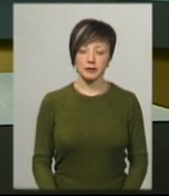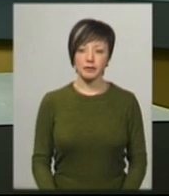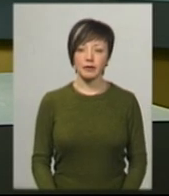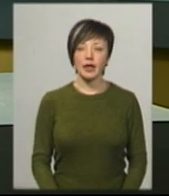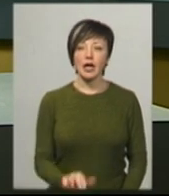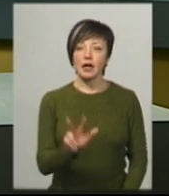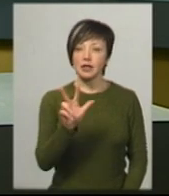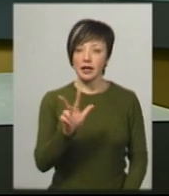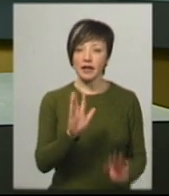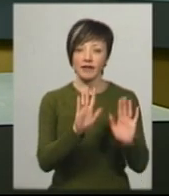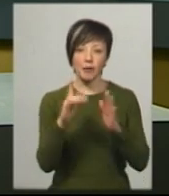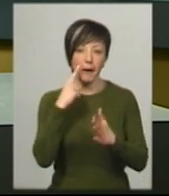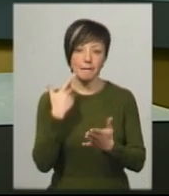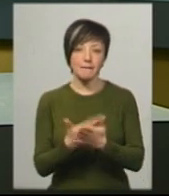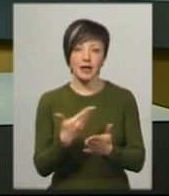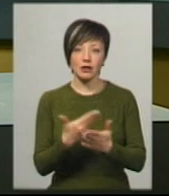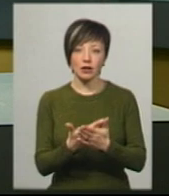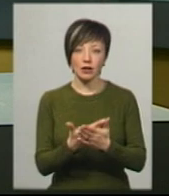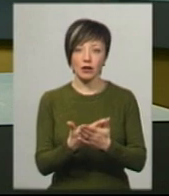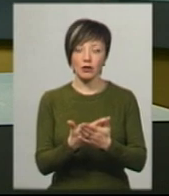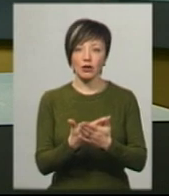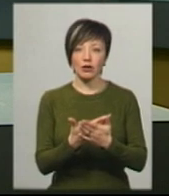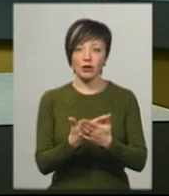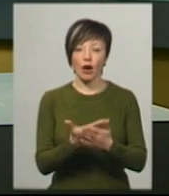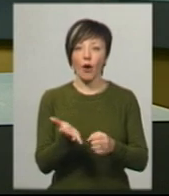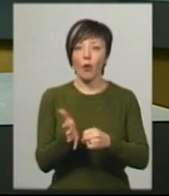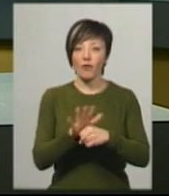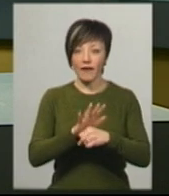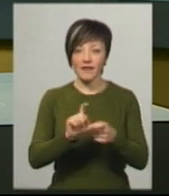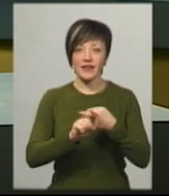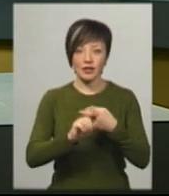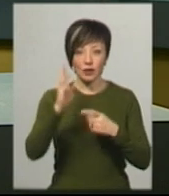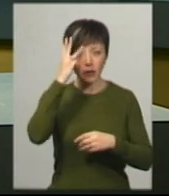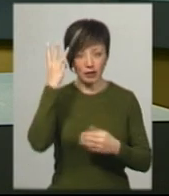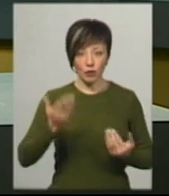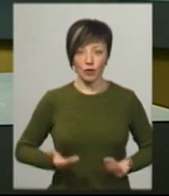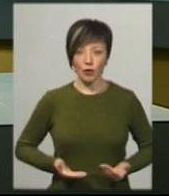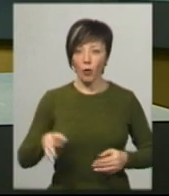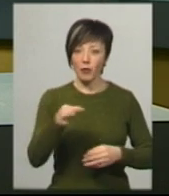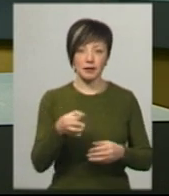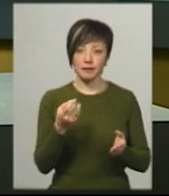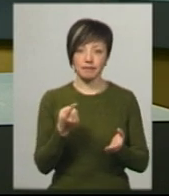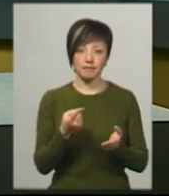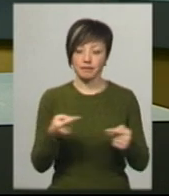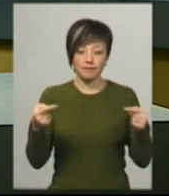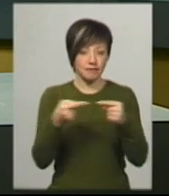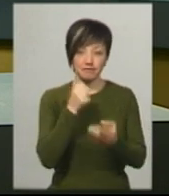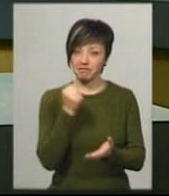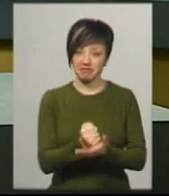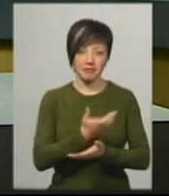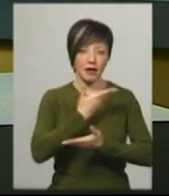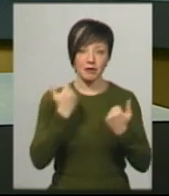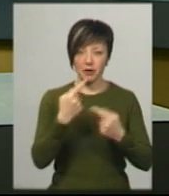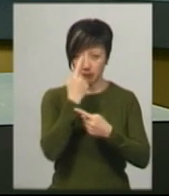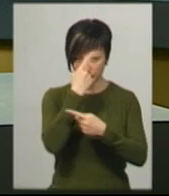Троє випадків підозр на коронавірус ковід-19 у жителів Хмельниччини не підтвердили. Про це сьогодні на брифінгу